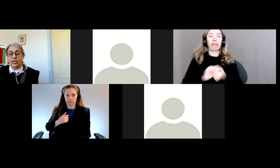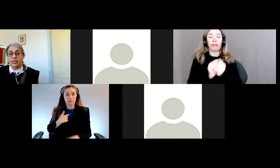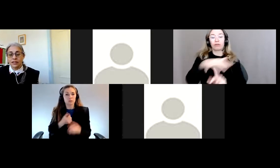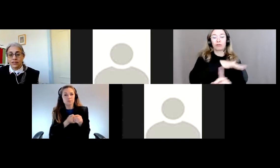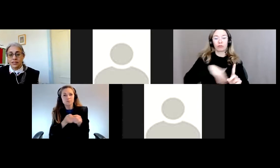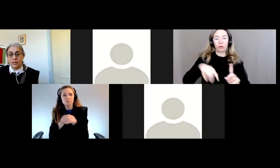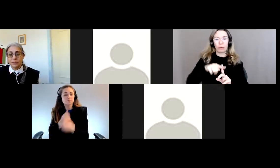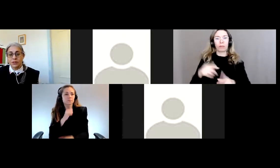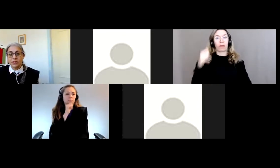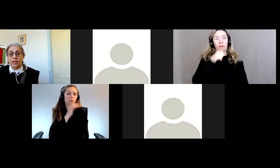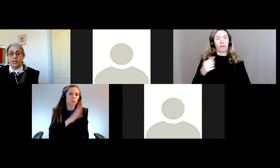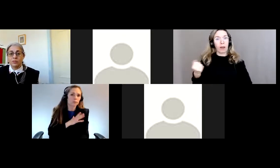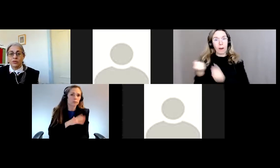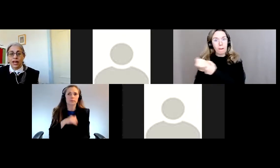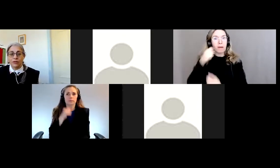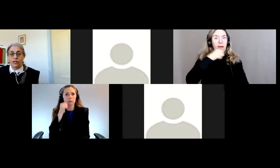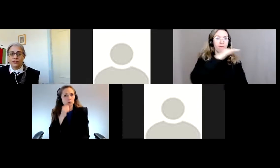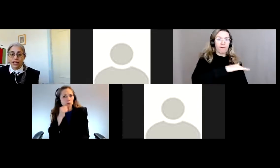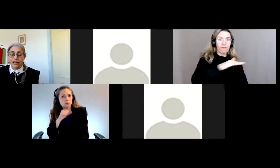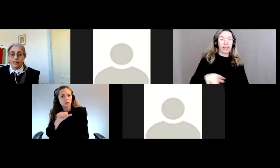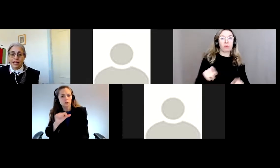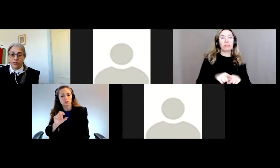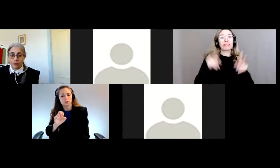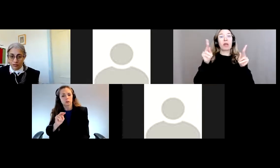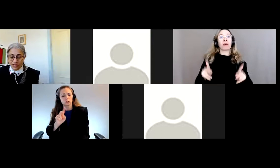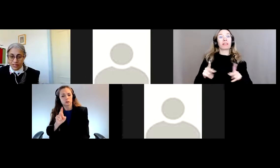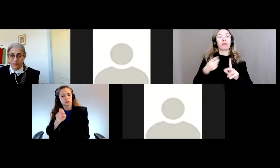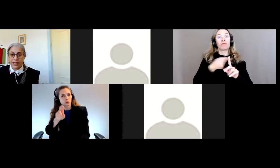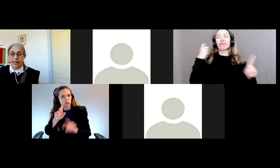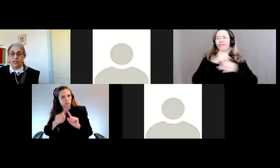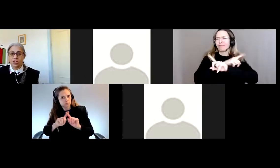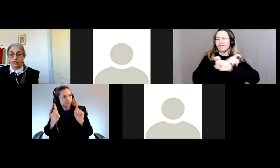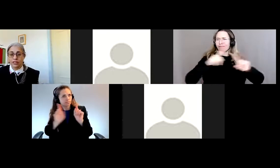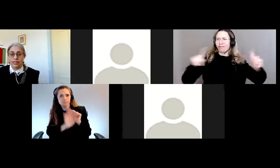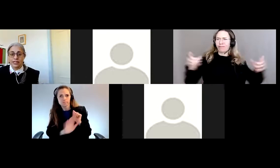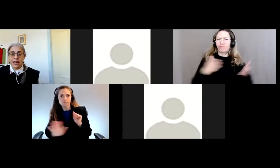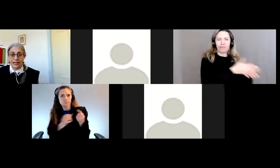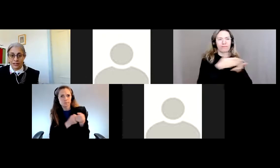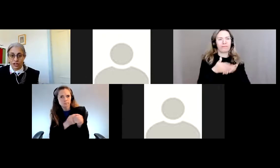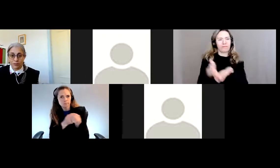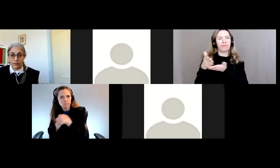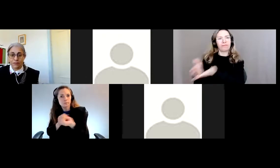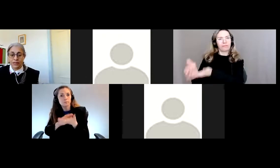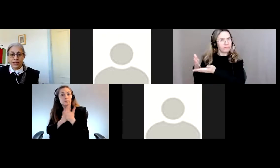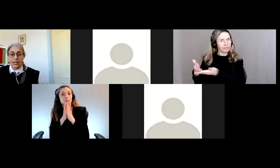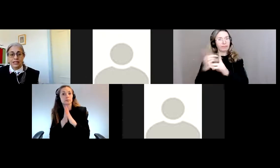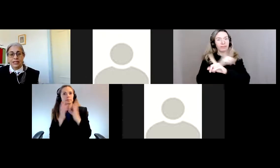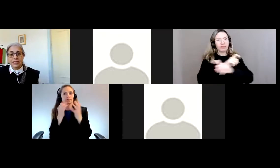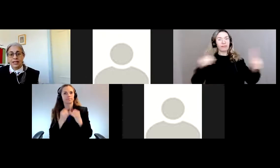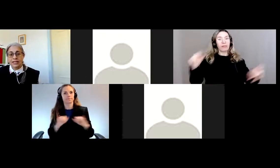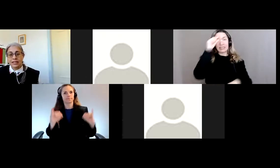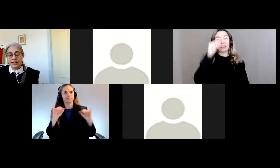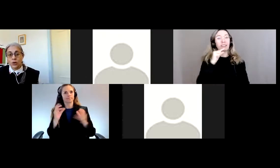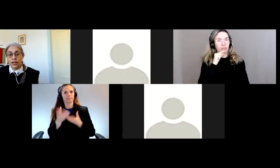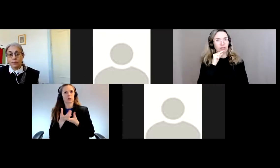soutenons les femmes, les filles et les personnes d'origine diverse, de la diversité des genres